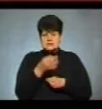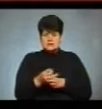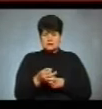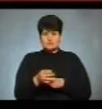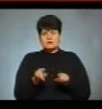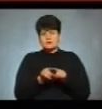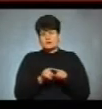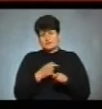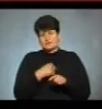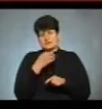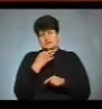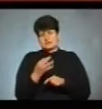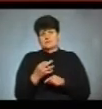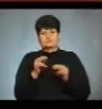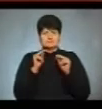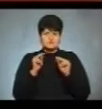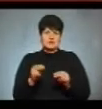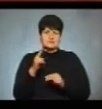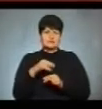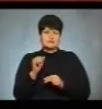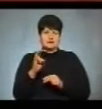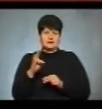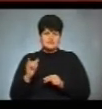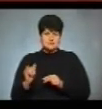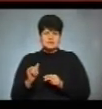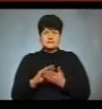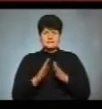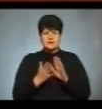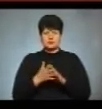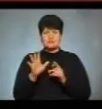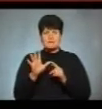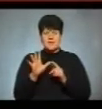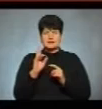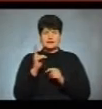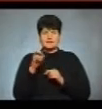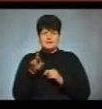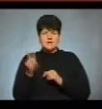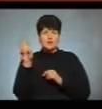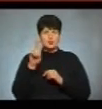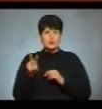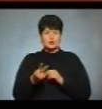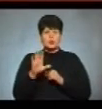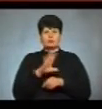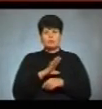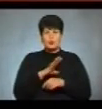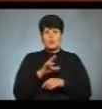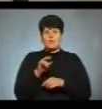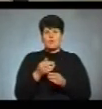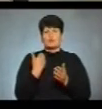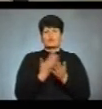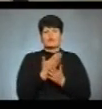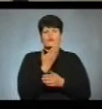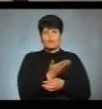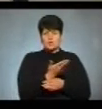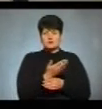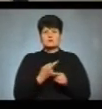би я сказав, що достовірними даними, що станом на 5 квітня долар був по такому курсу. Але це